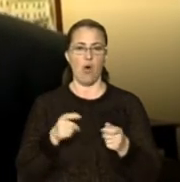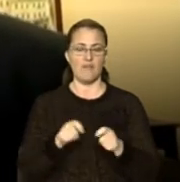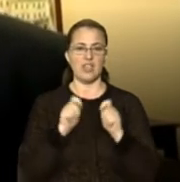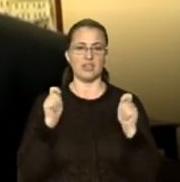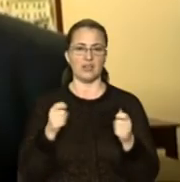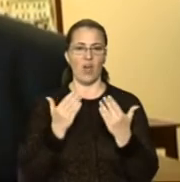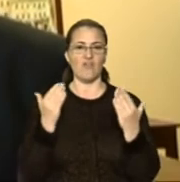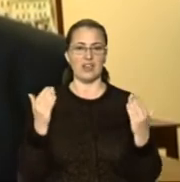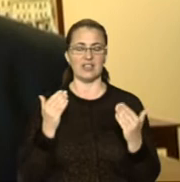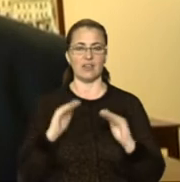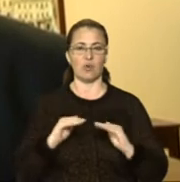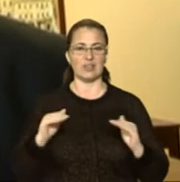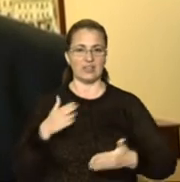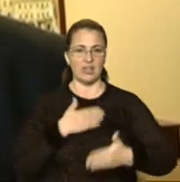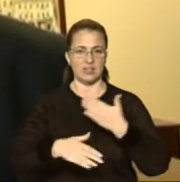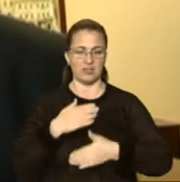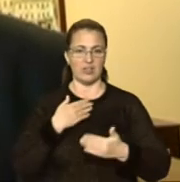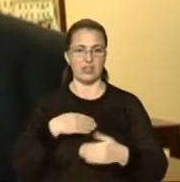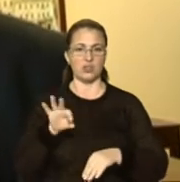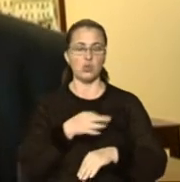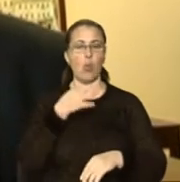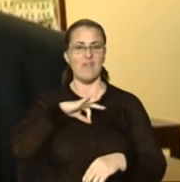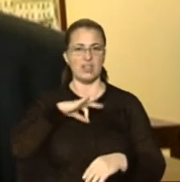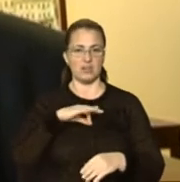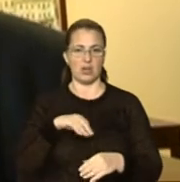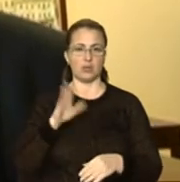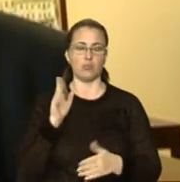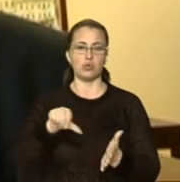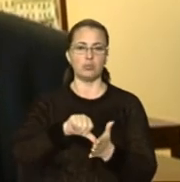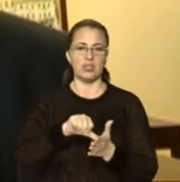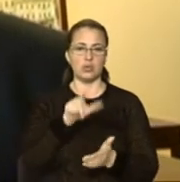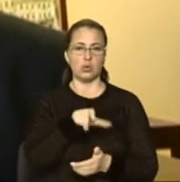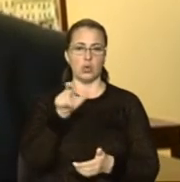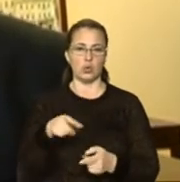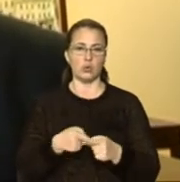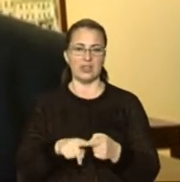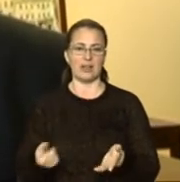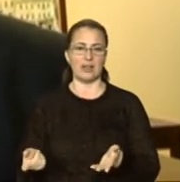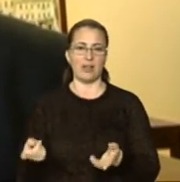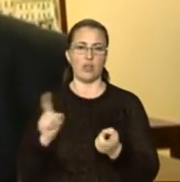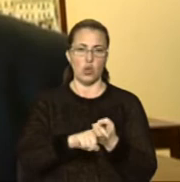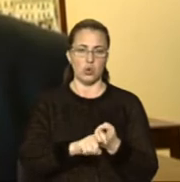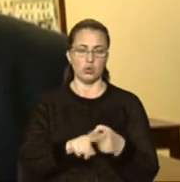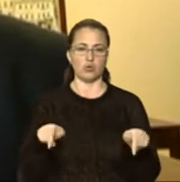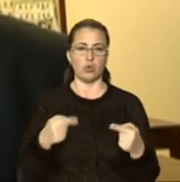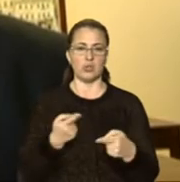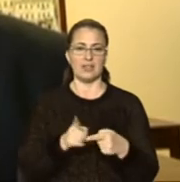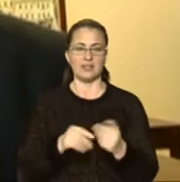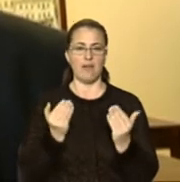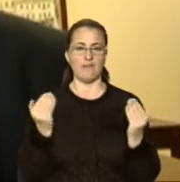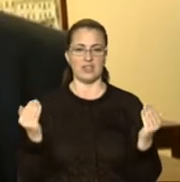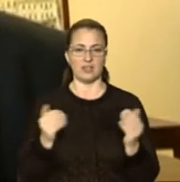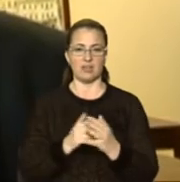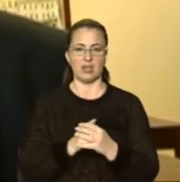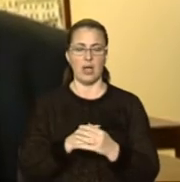особливими потребами у вишиванках, де будуть присутні люди, які долучилися до організації цієї виставки,